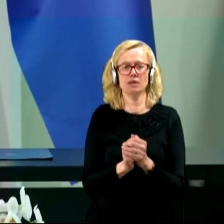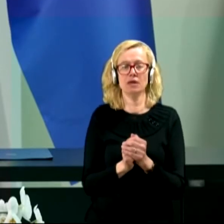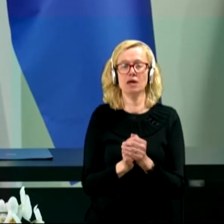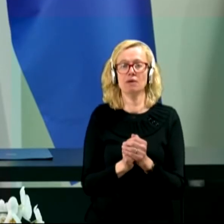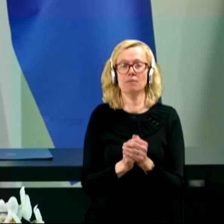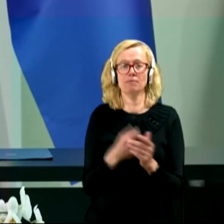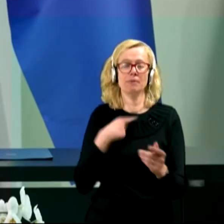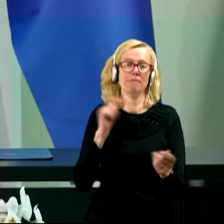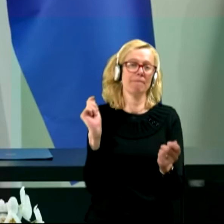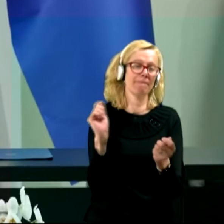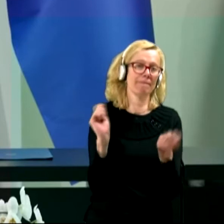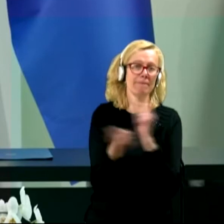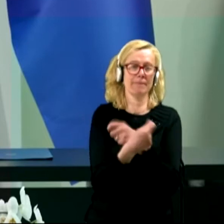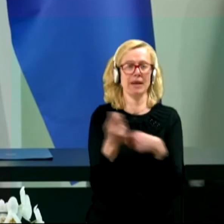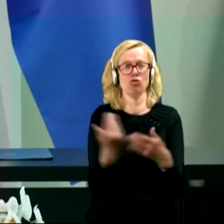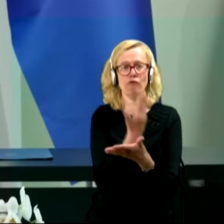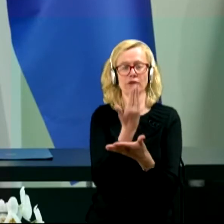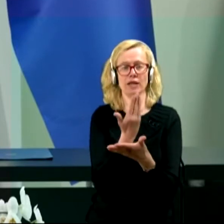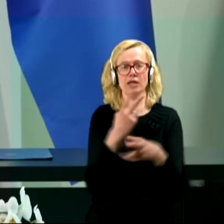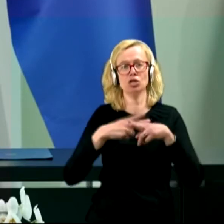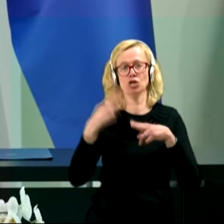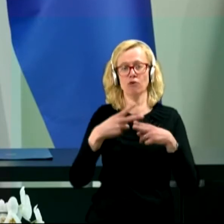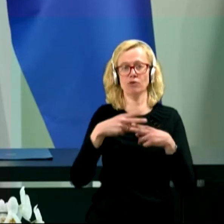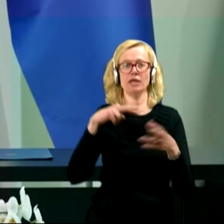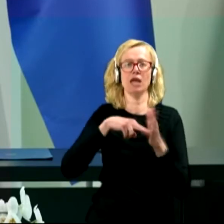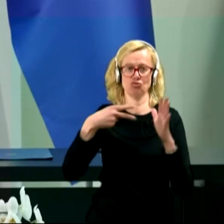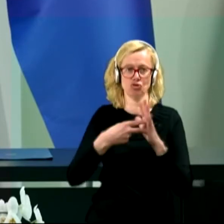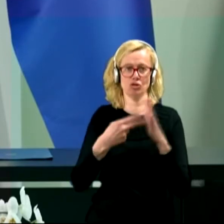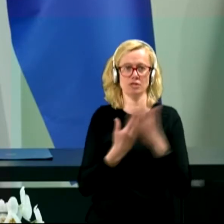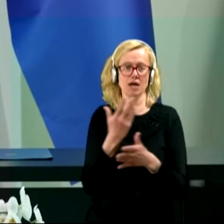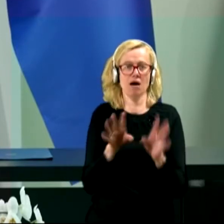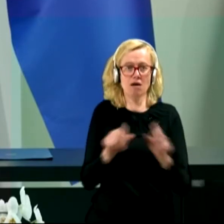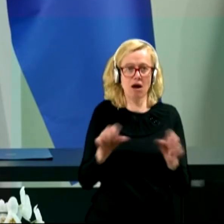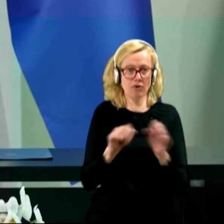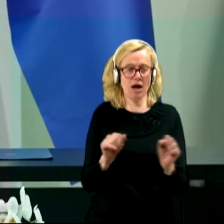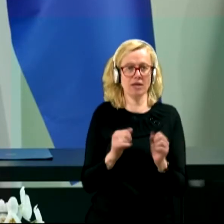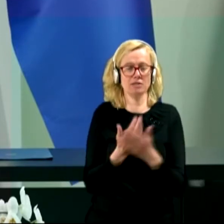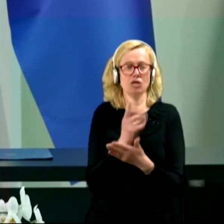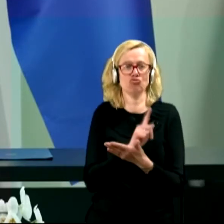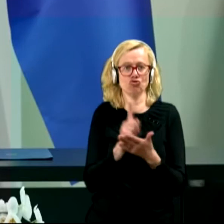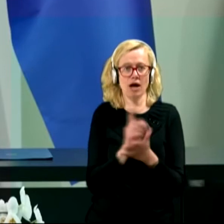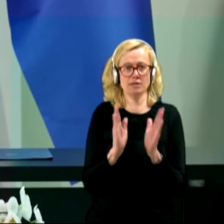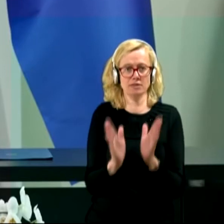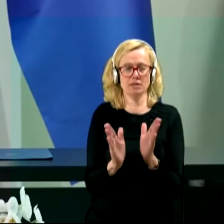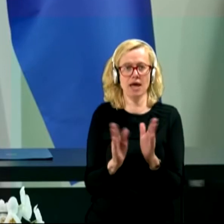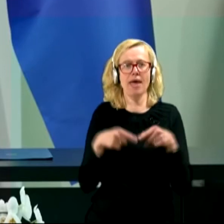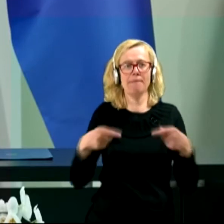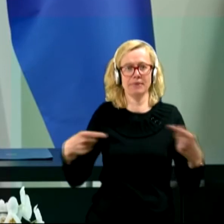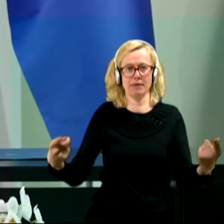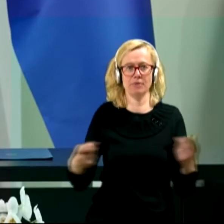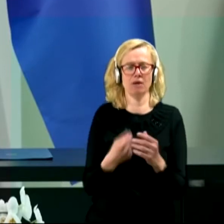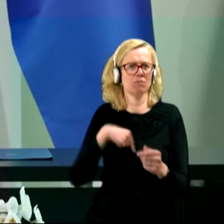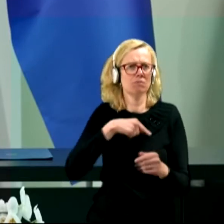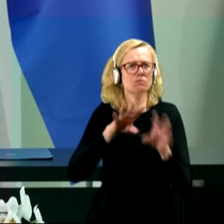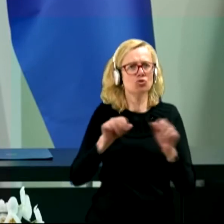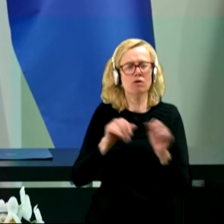prenovili državni načrt za ravnanje v času epidemije, postorili mnoge stvari, ki